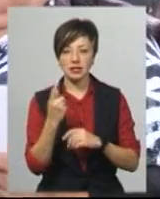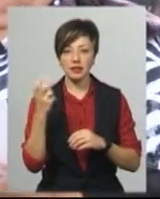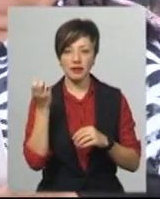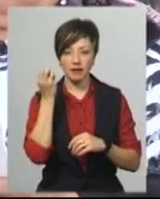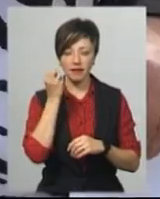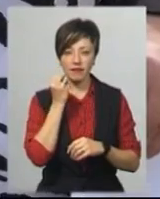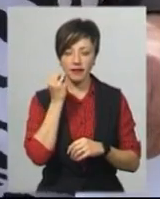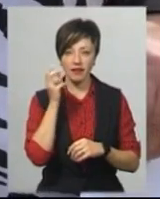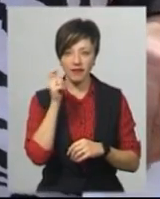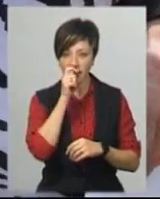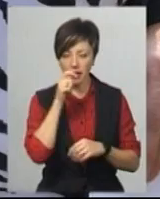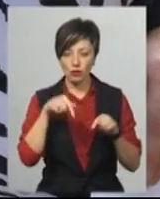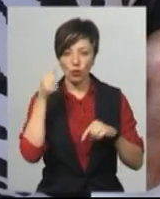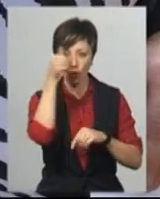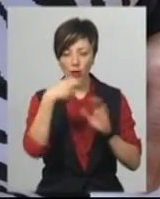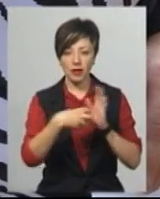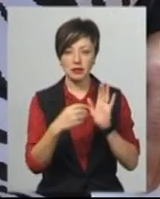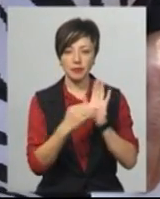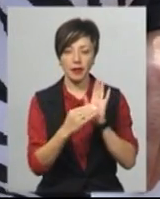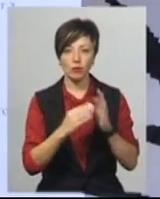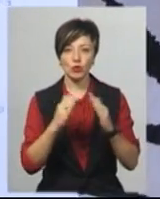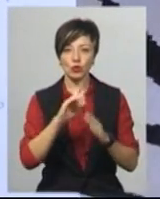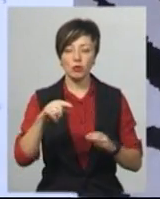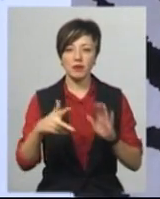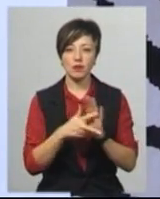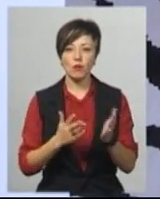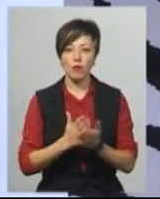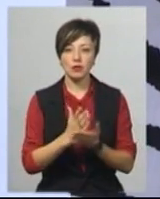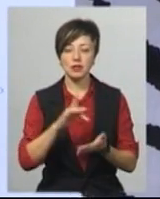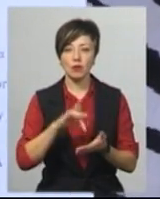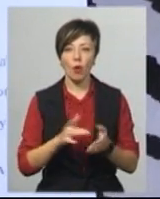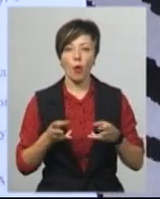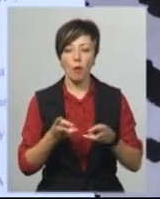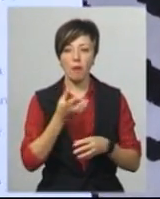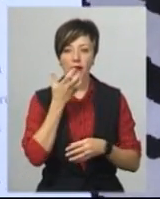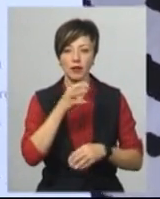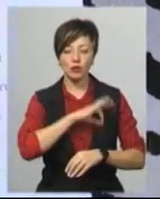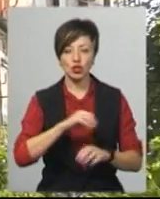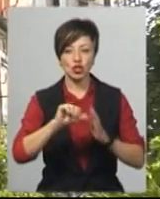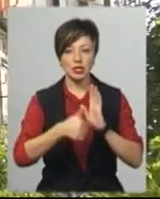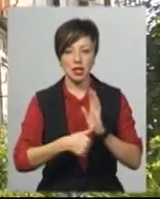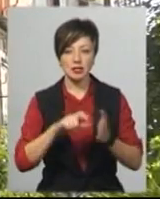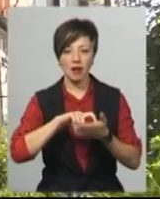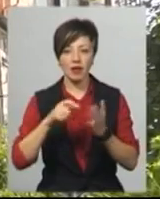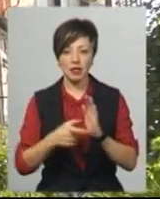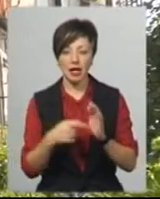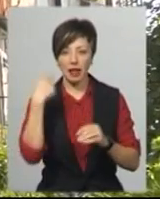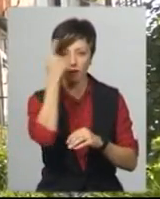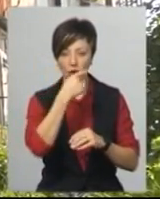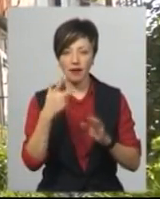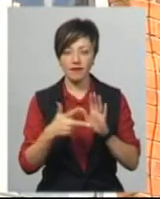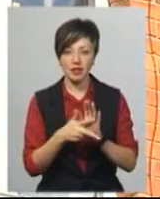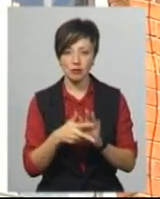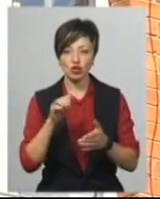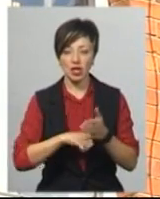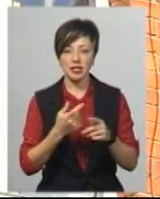року прийшов лист, у якому зазначено. У будинку номер 8 послугами централізованого опалення користуються 16 квартир, індивідуальним – 8.